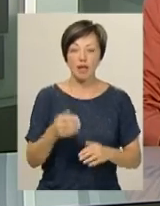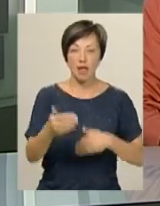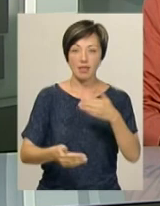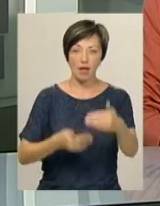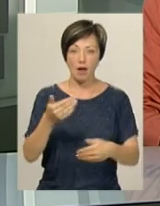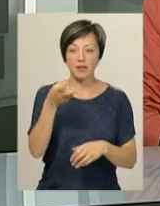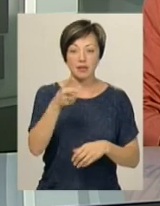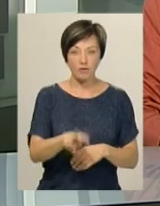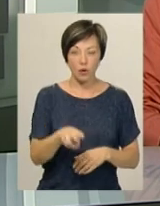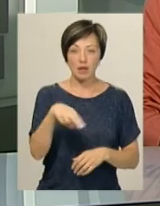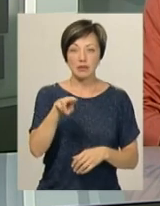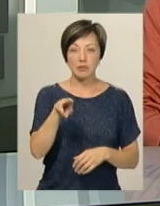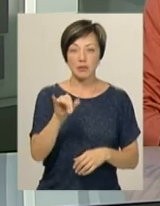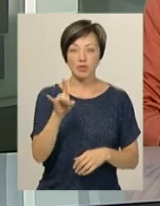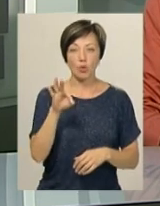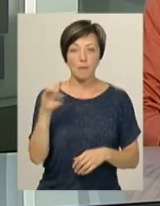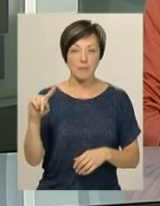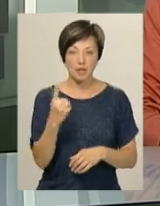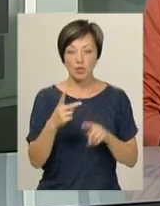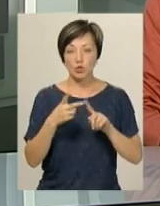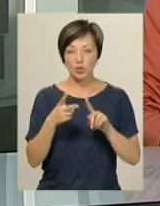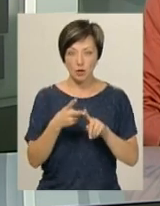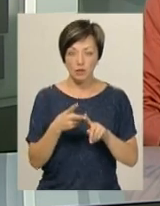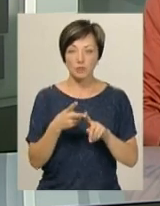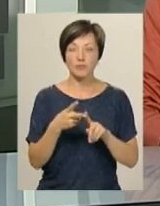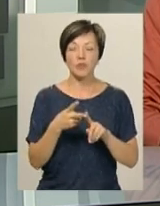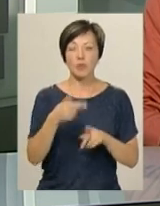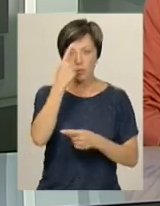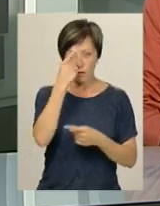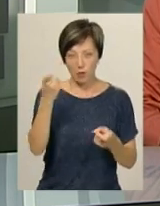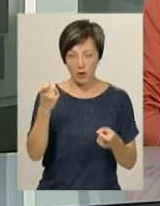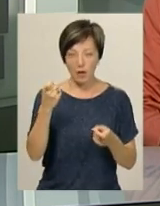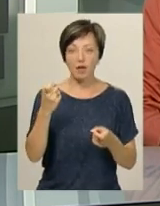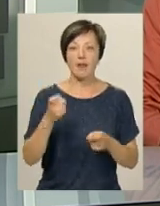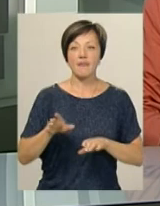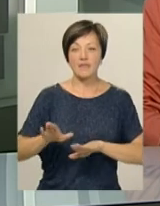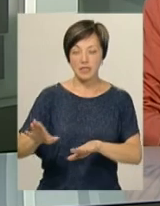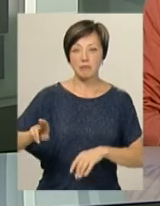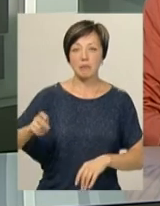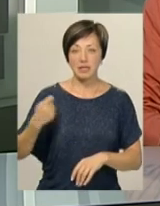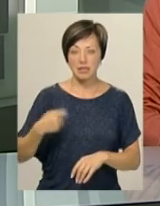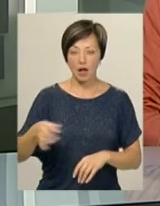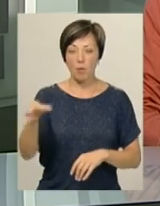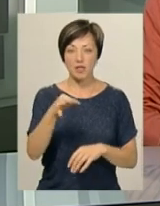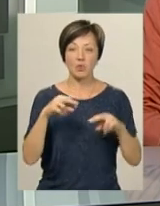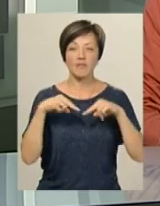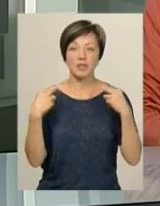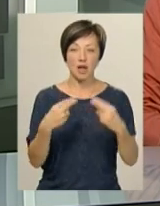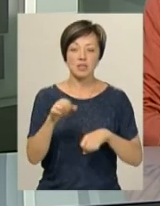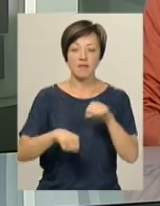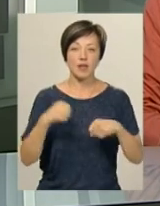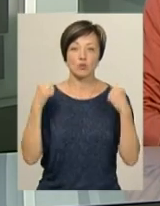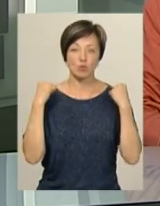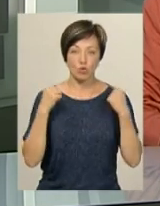На двох із них Дмитро був першим і на одному – другий, повідомляє віце-президент обласної федерації велоспорту